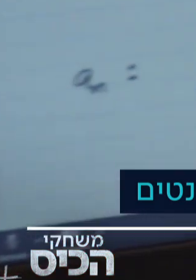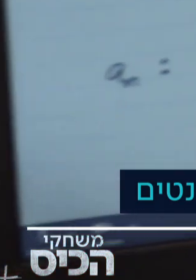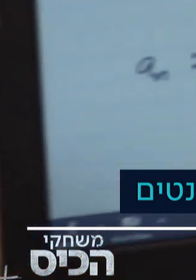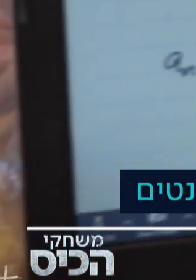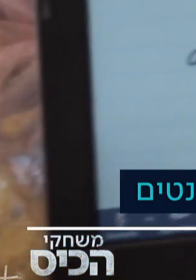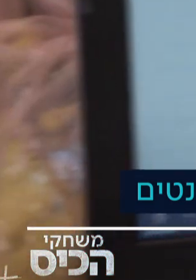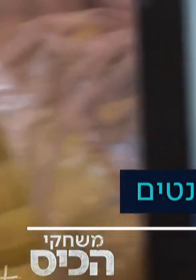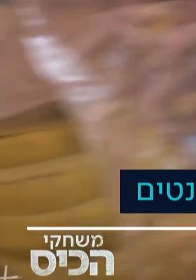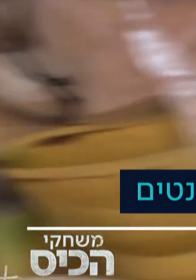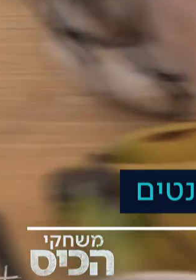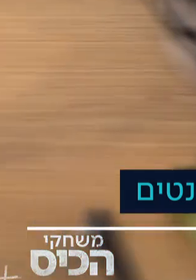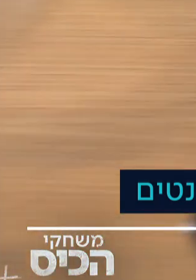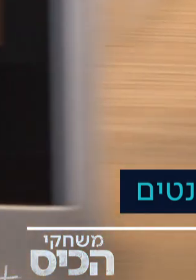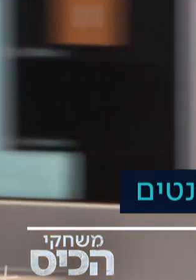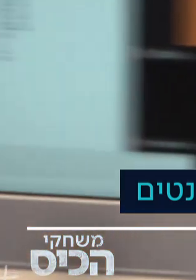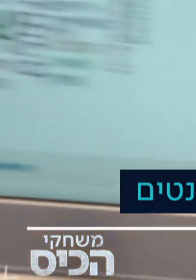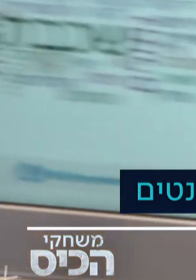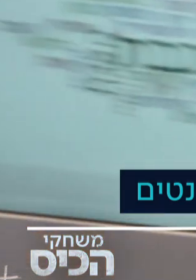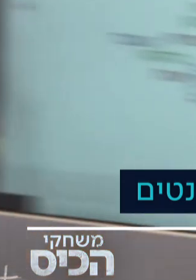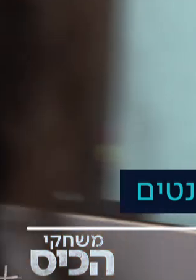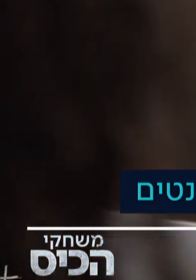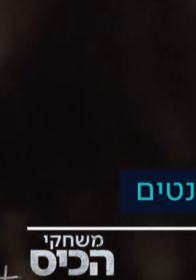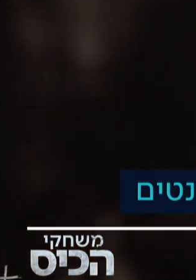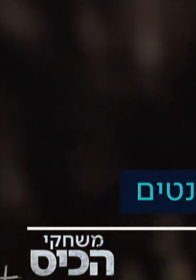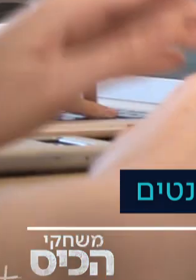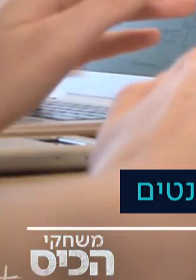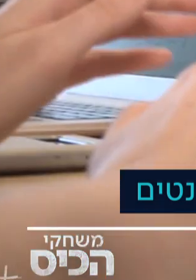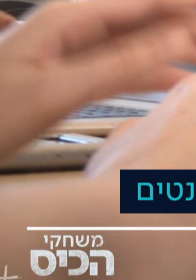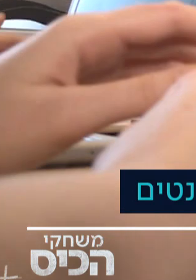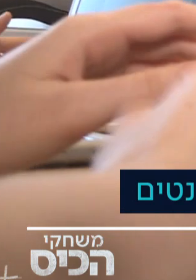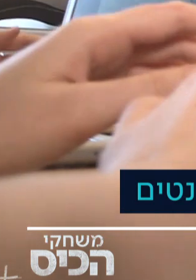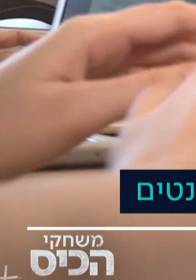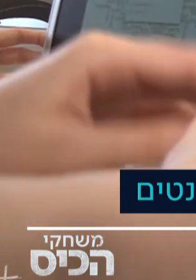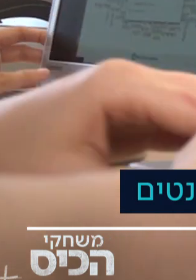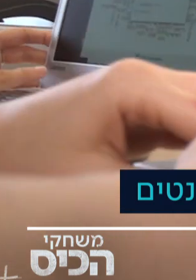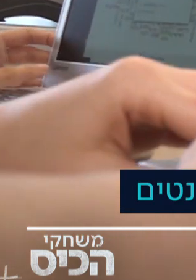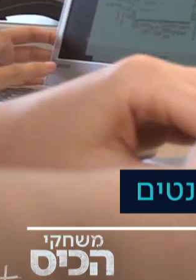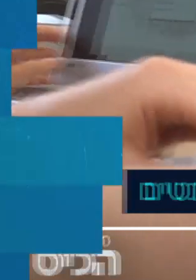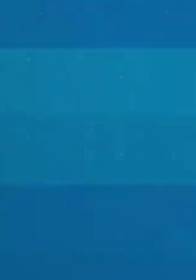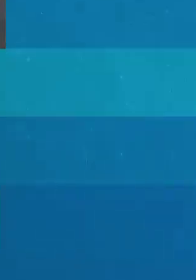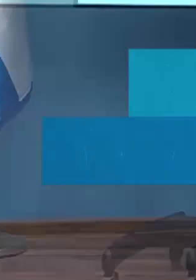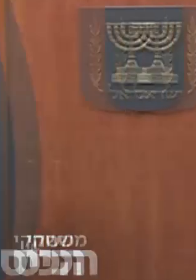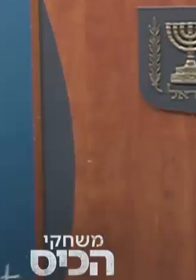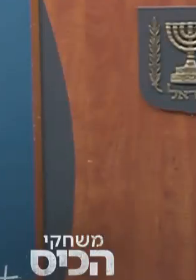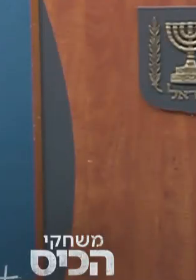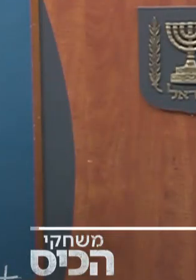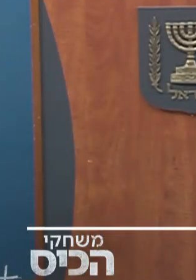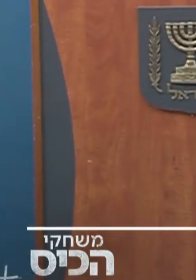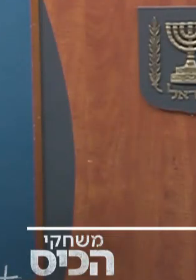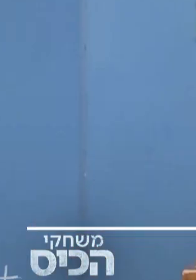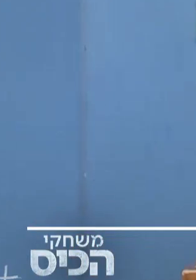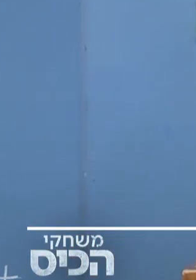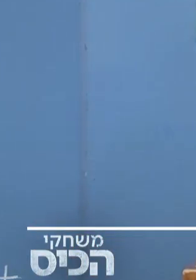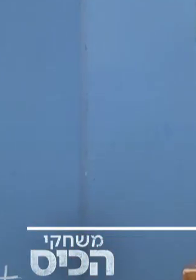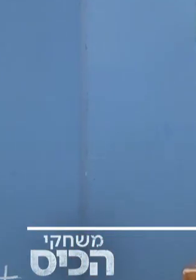של 70 מיליון שקלים כדי להיערך ללמידה מרחוק, ועוד 100 מיליון שקלים למלגות לסטודנטים שנפגעו מן המשבר. צהר